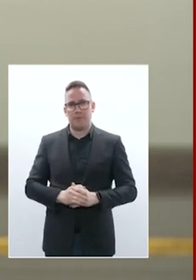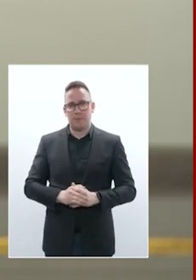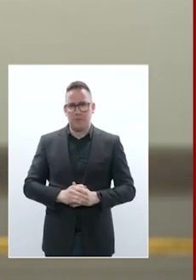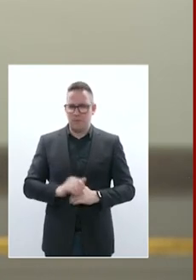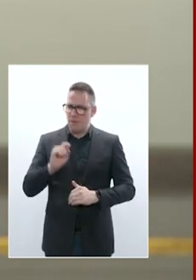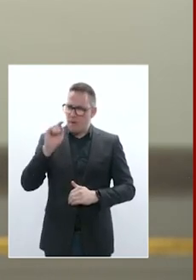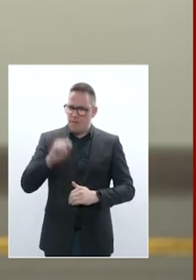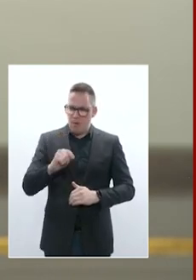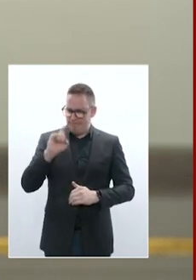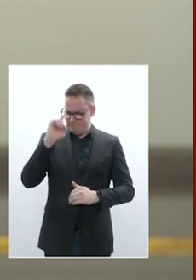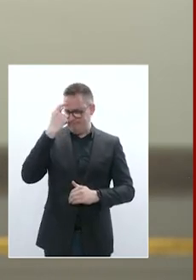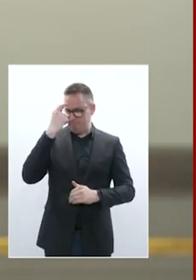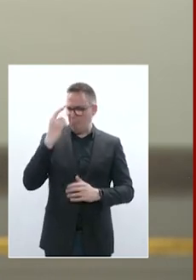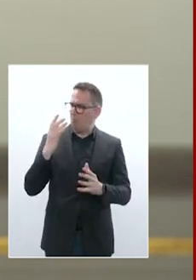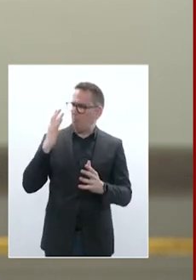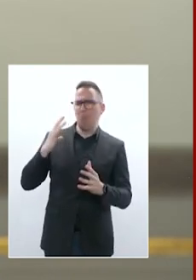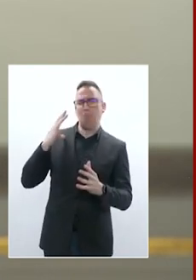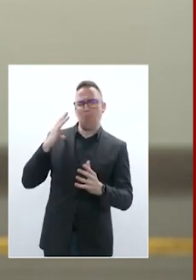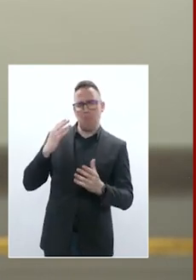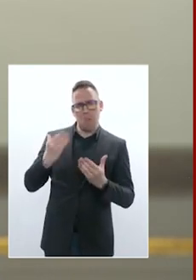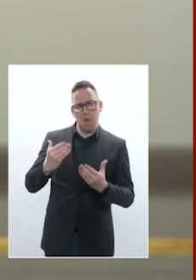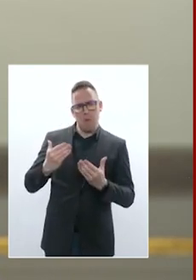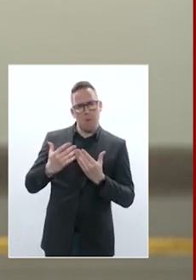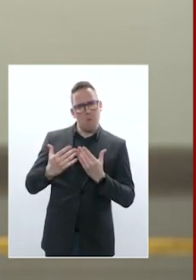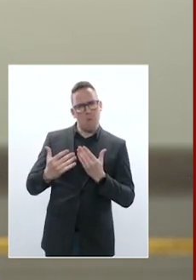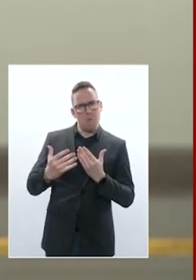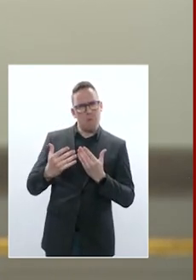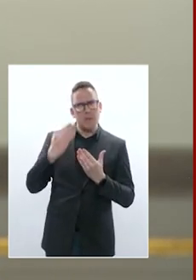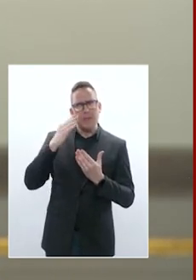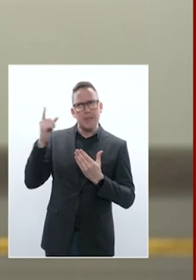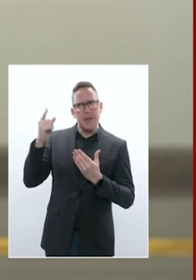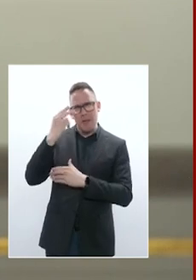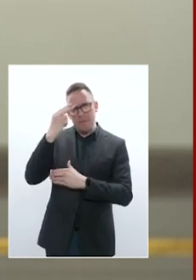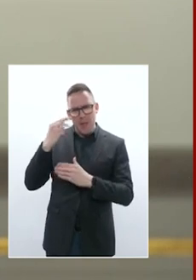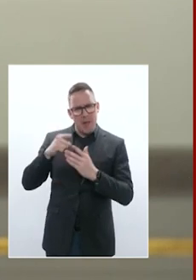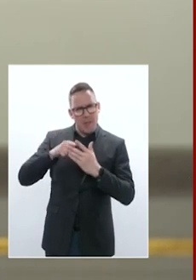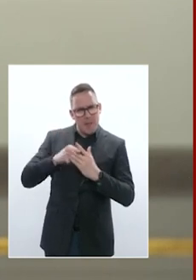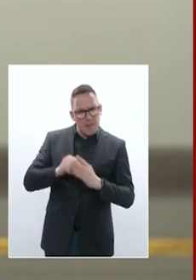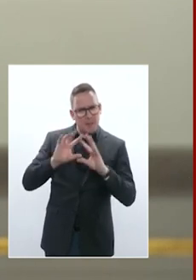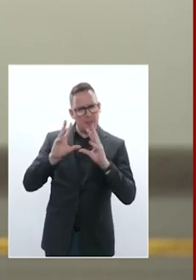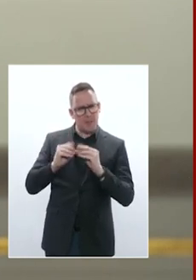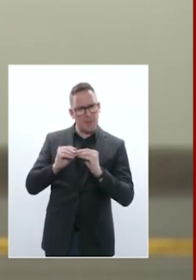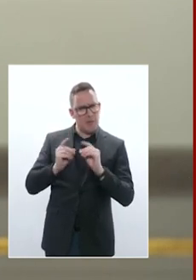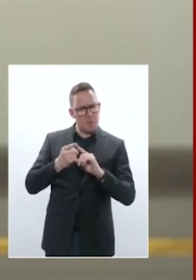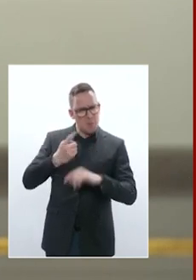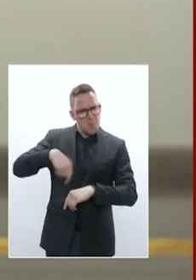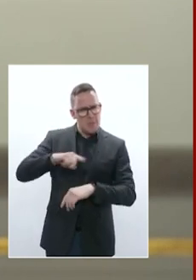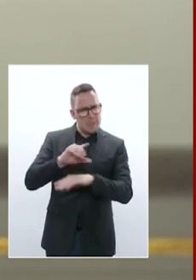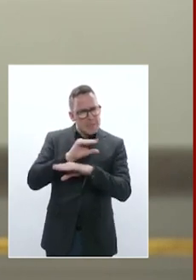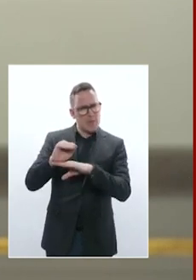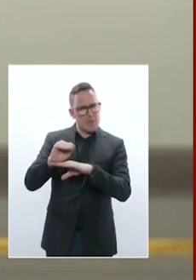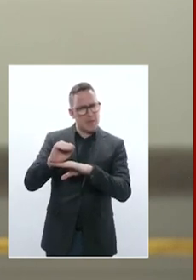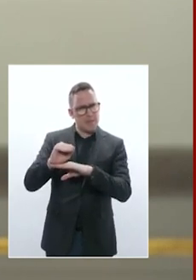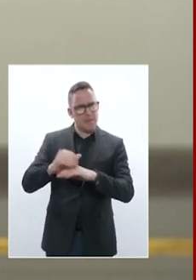des attaques que nous subissons, c'est aussi notre sécurité dont nous parlons. Troisièmement, nous sommes tous d'accord sur le fait que nous ne souhaitons pas entrer en guerre